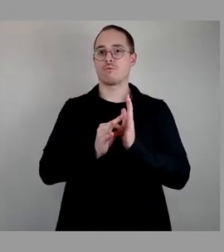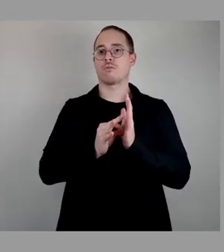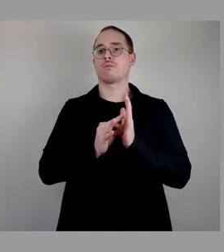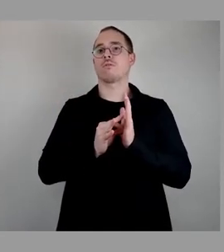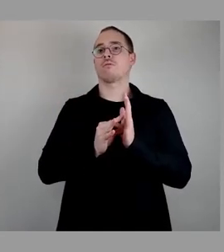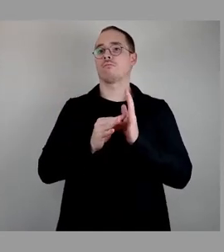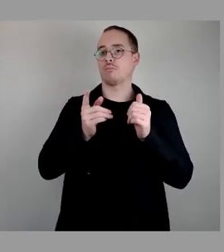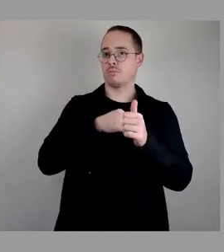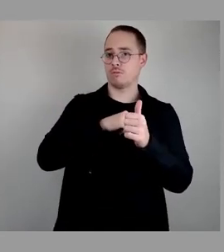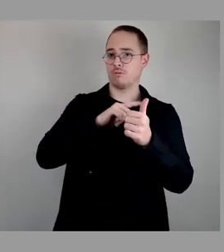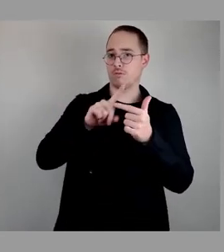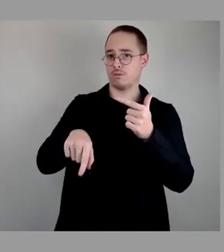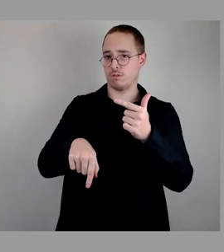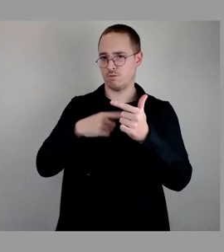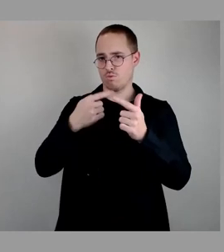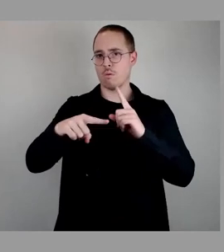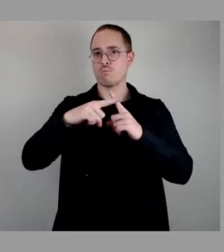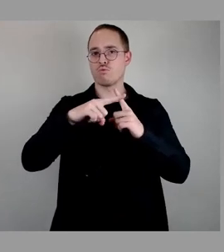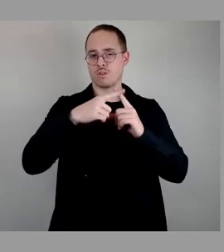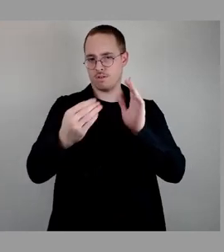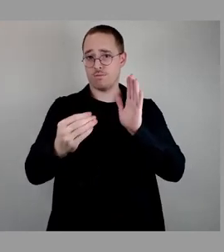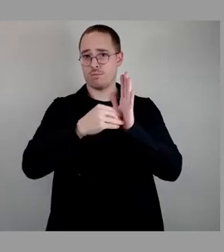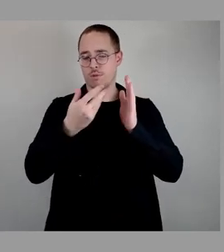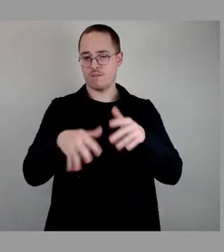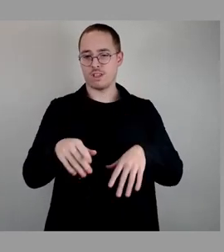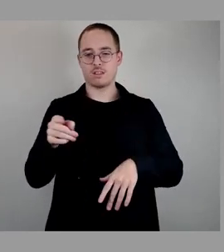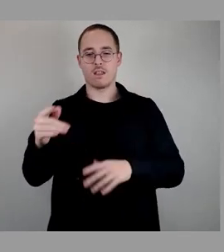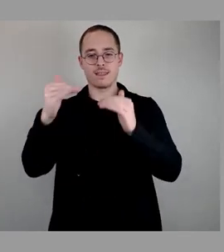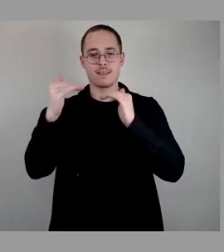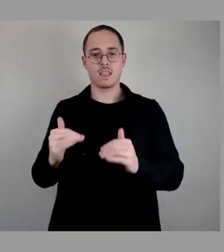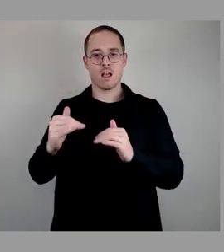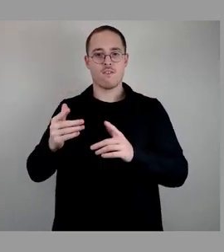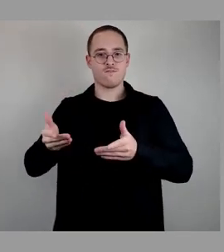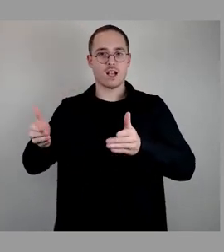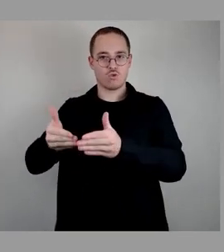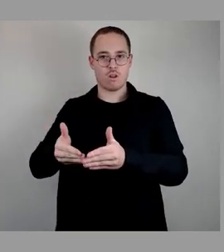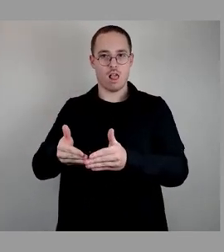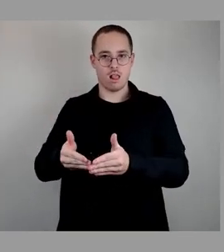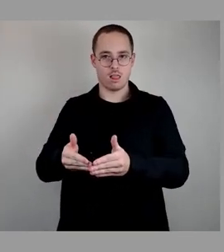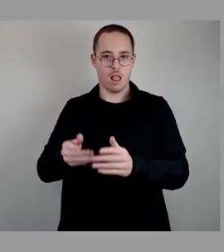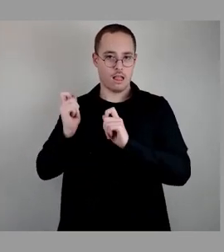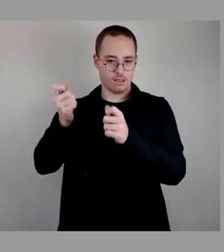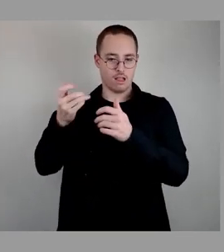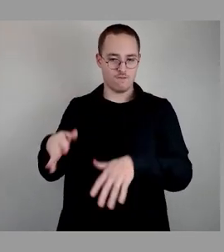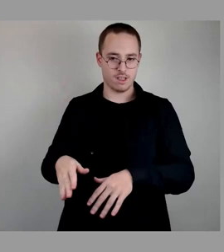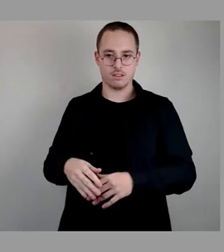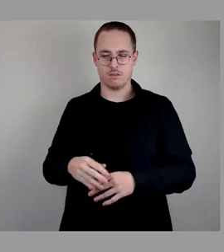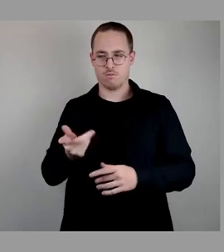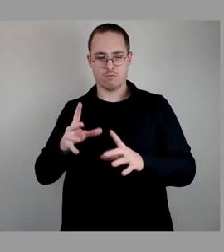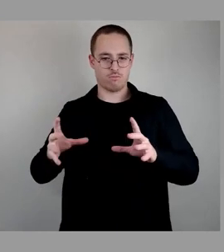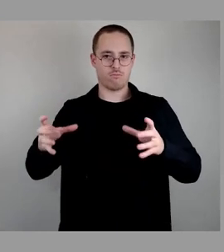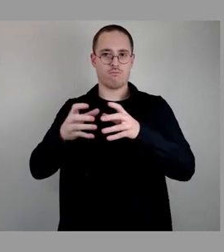positiv fortiert. Das sind die beiden aus dem interfraktionellen Antrag, also jetzt schon als Punkt 7.